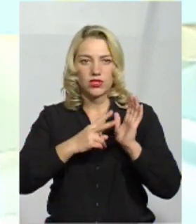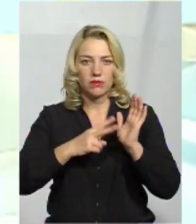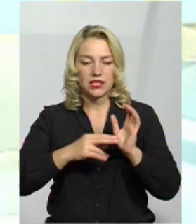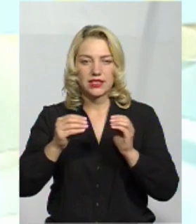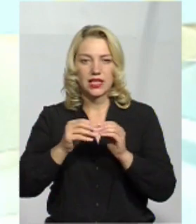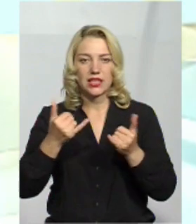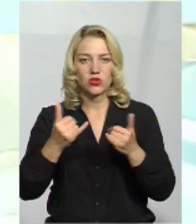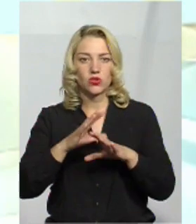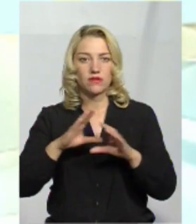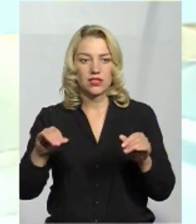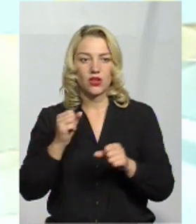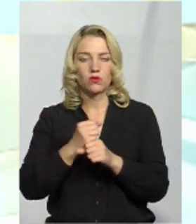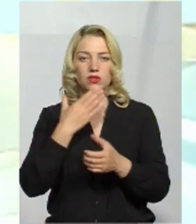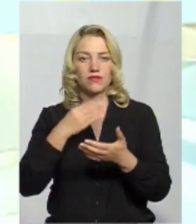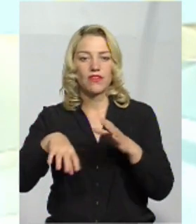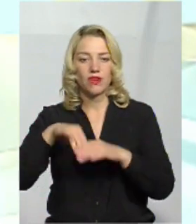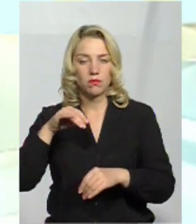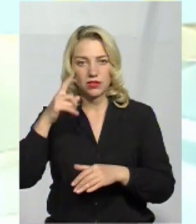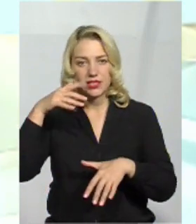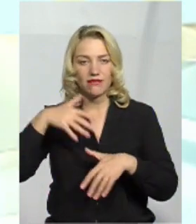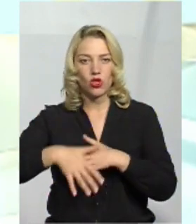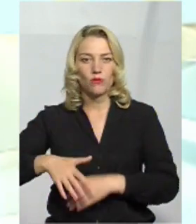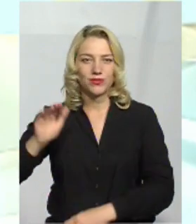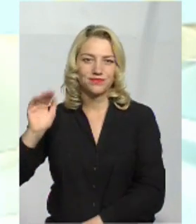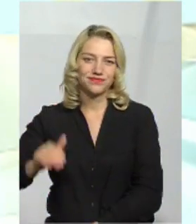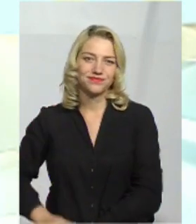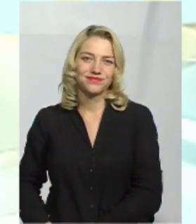На сьогодні все. Робіть свій вибір свідомо.